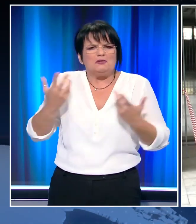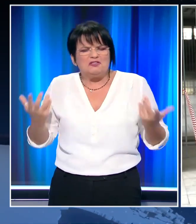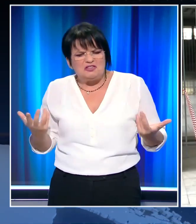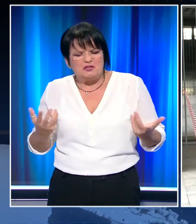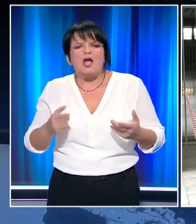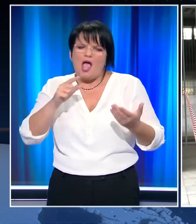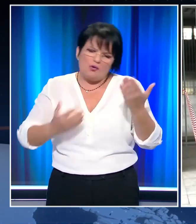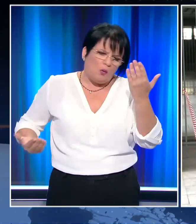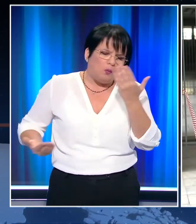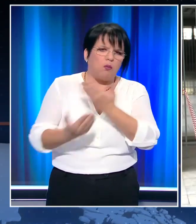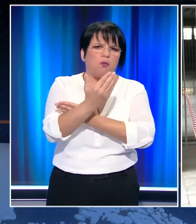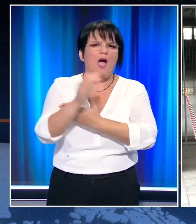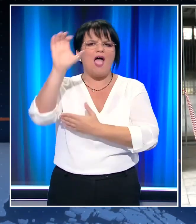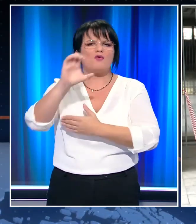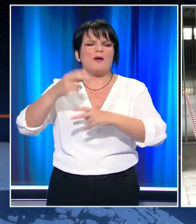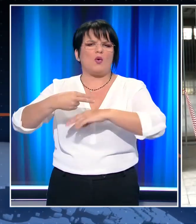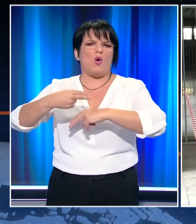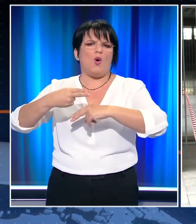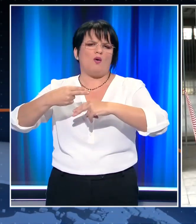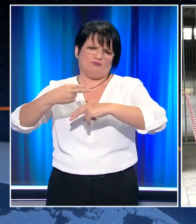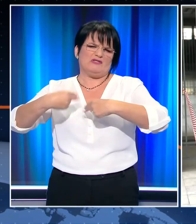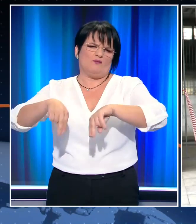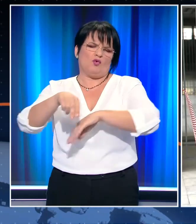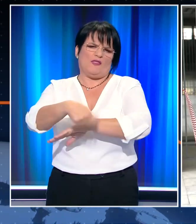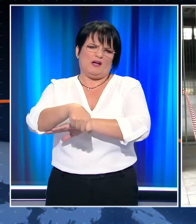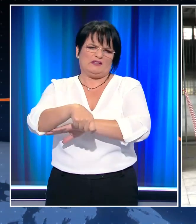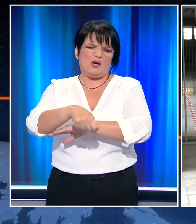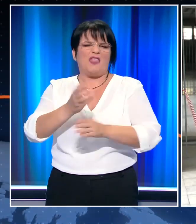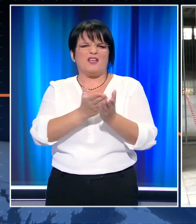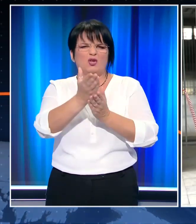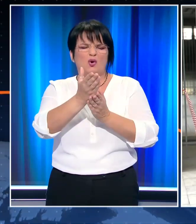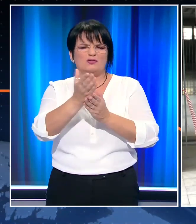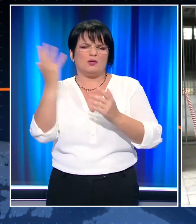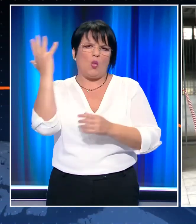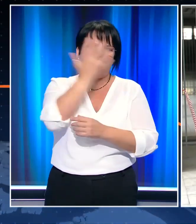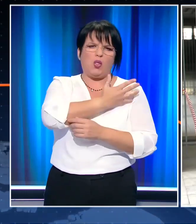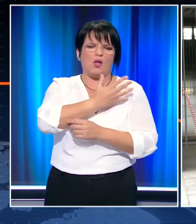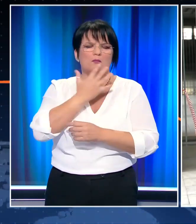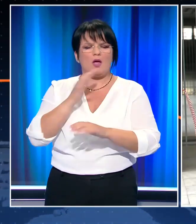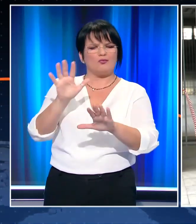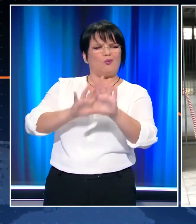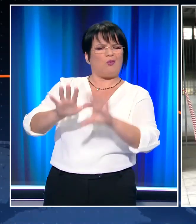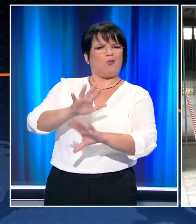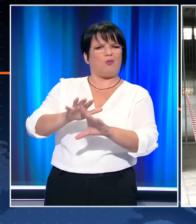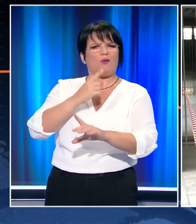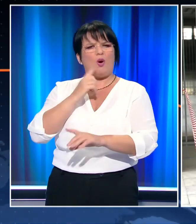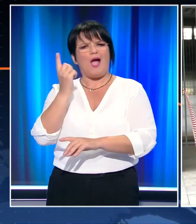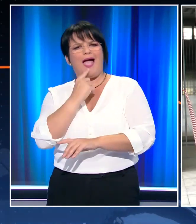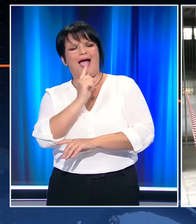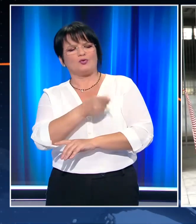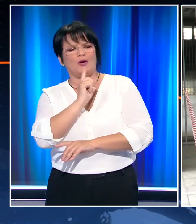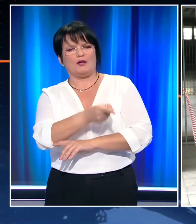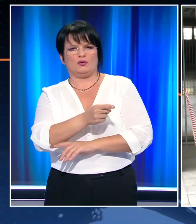Θα προσφύγω στα ευρωπαϊκά δικαστήρια. Η δικαιοσύνη ενώ όφιλε να είναι τυφλή, αποδείχθηκε ότι λειτουργούσε κατόπιν εντολών.